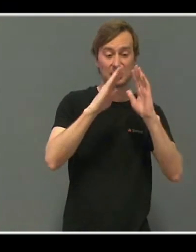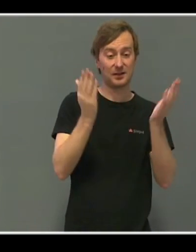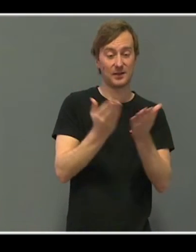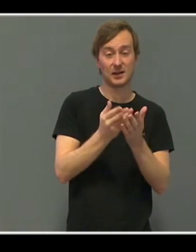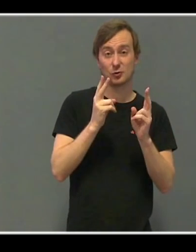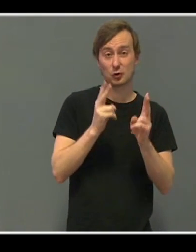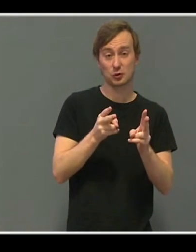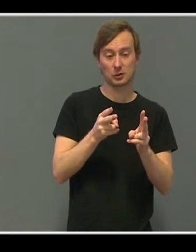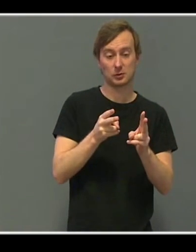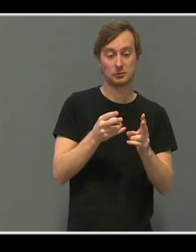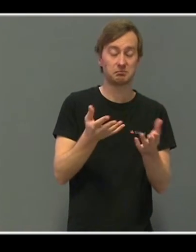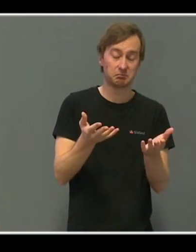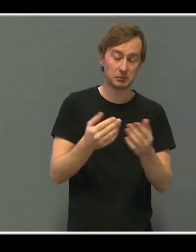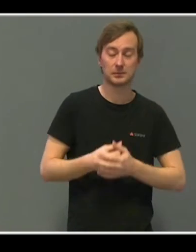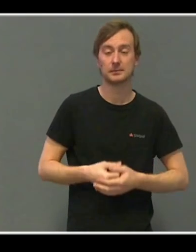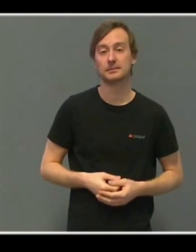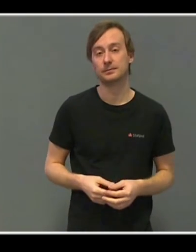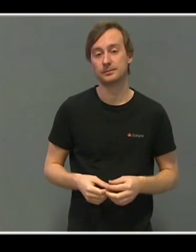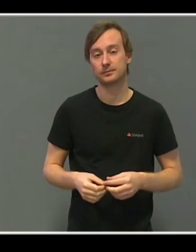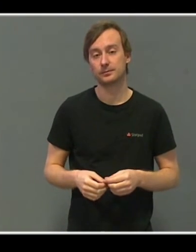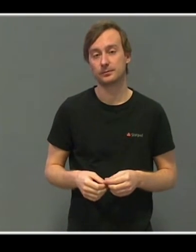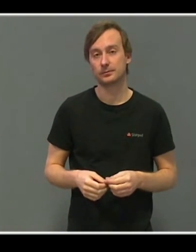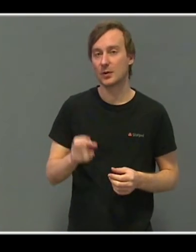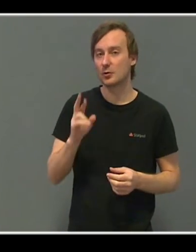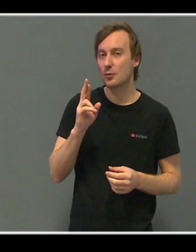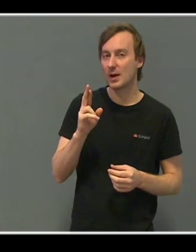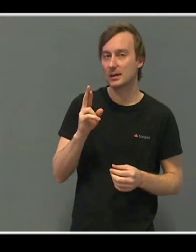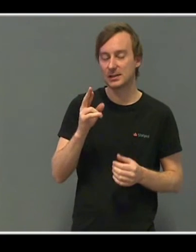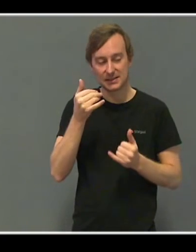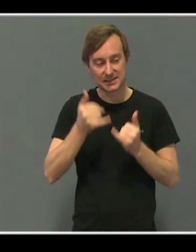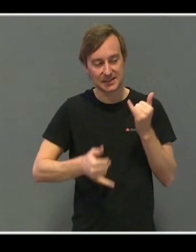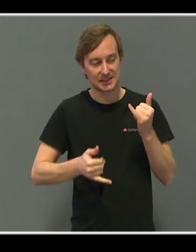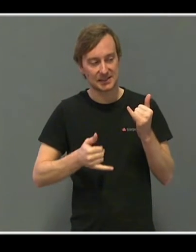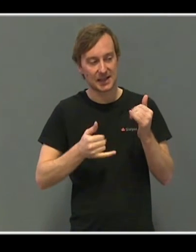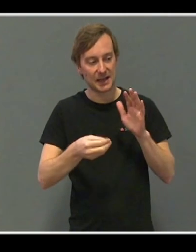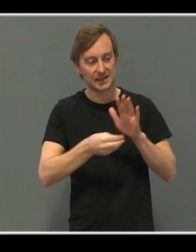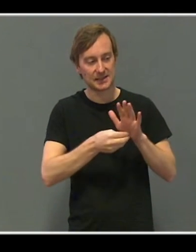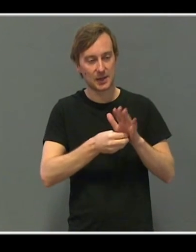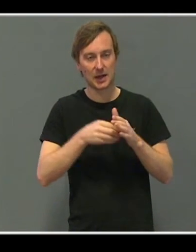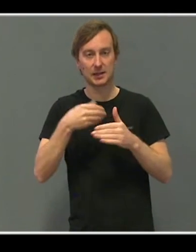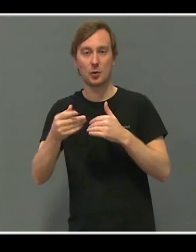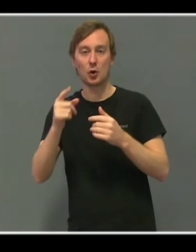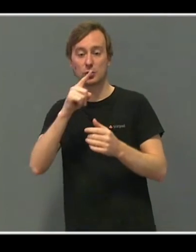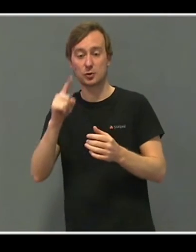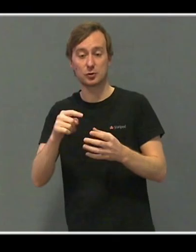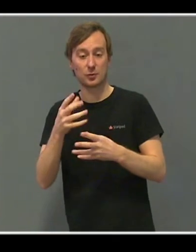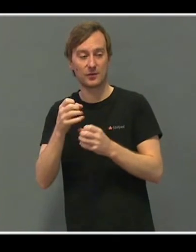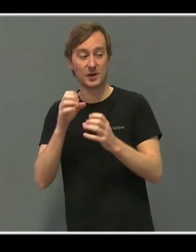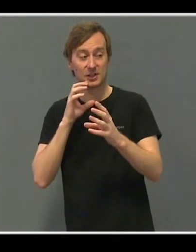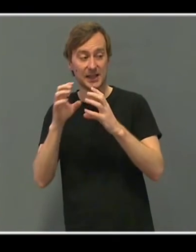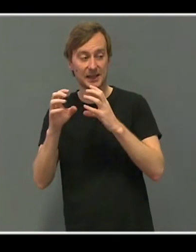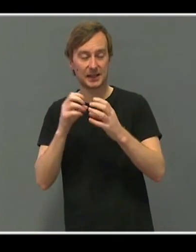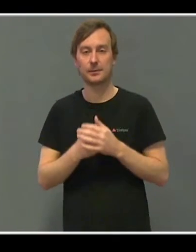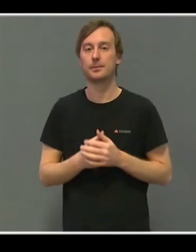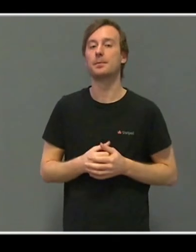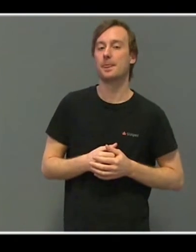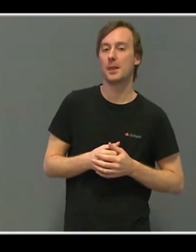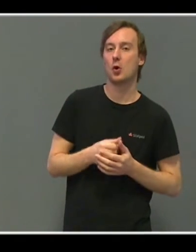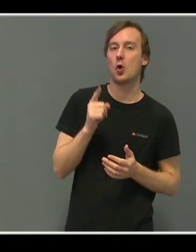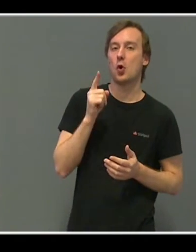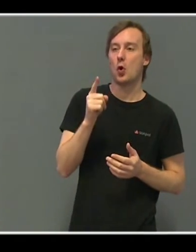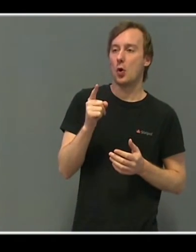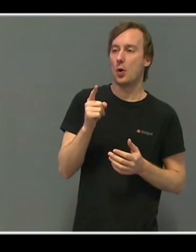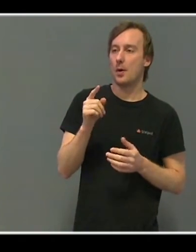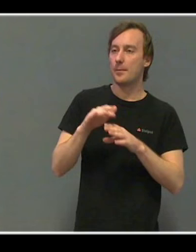inni den verden også. Skal forrope få komme med siste innspill før vi skal ta spørsmål fra tjent? For å koble det på, fordi refleksjonen til Maren